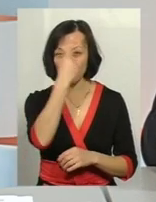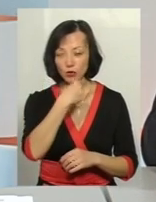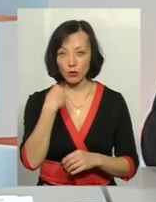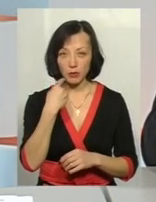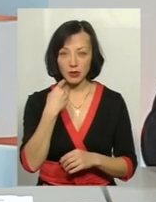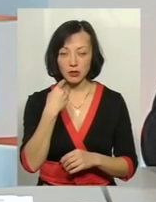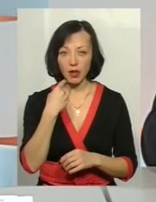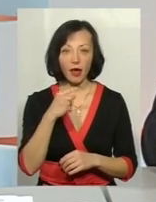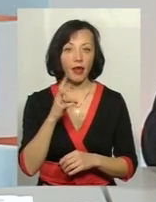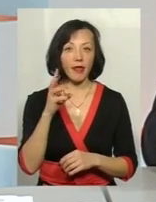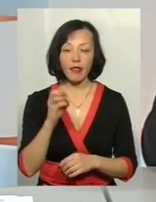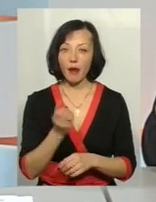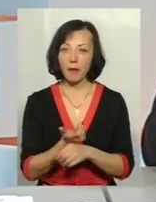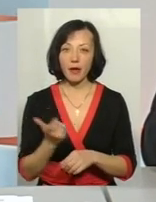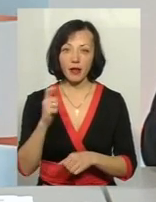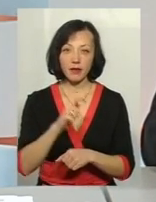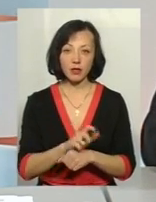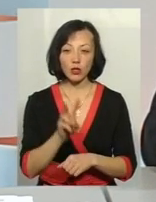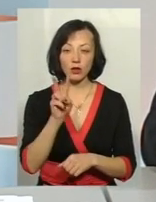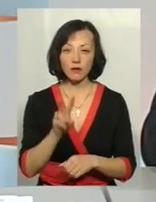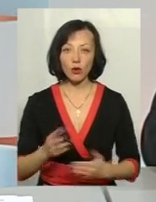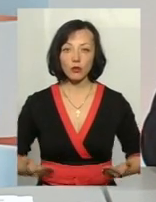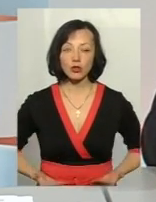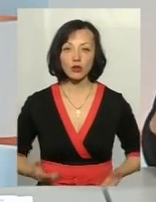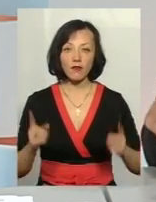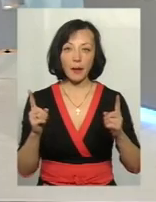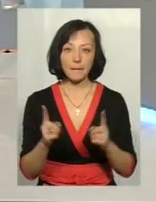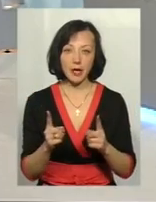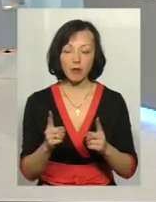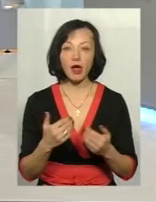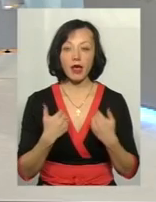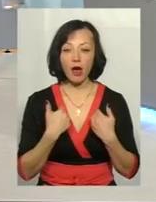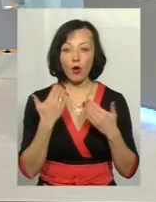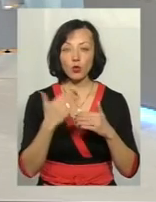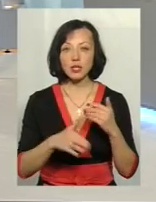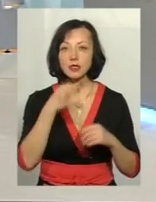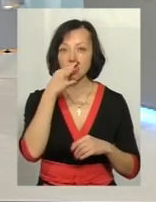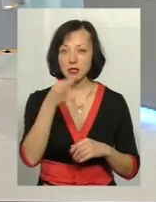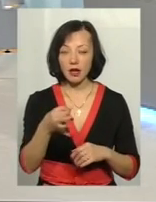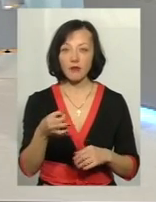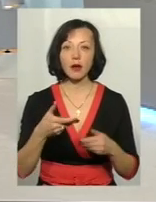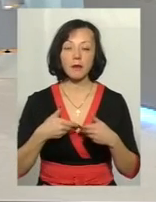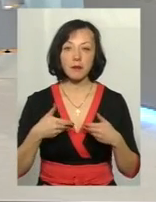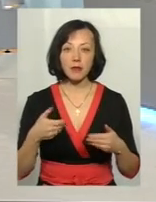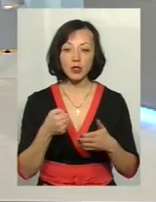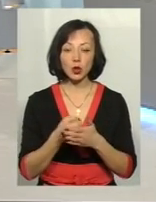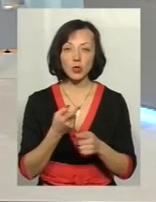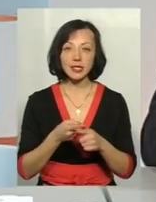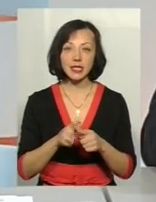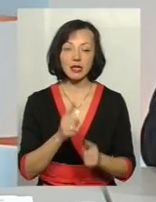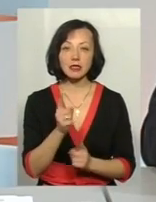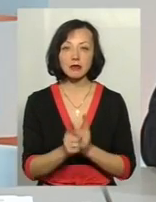дохід, не перевищує двох прожиткових мінімумів. Як я вже сказав, ми до цих змін